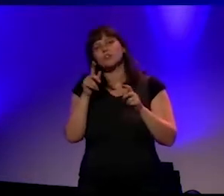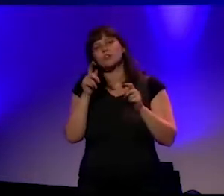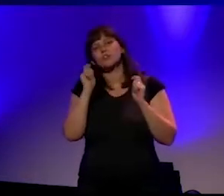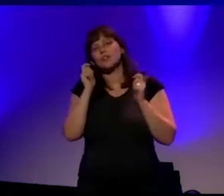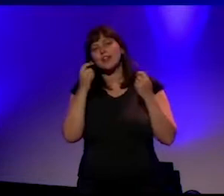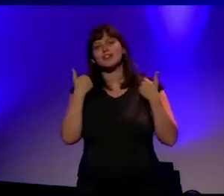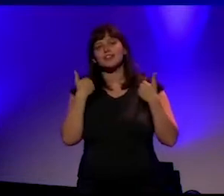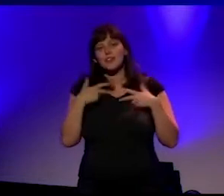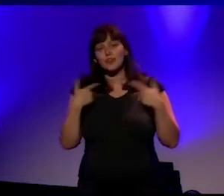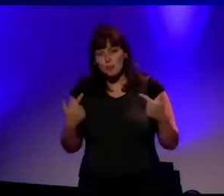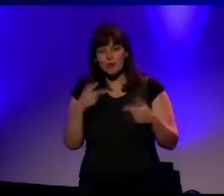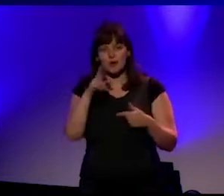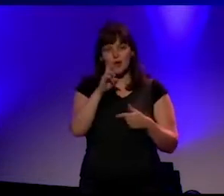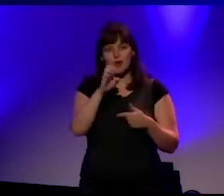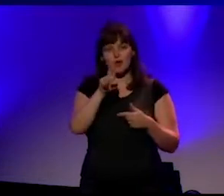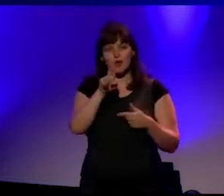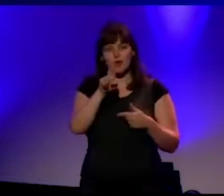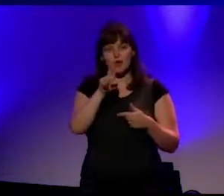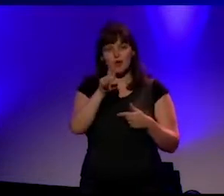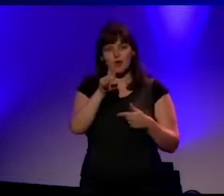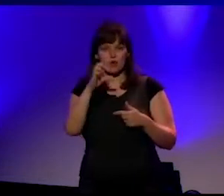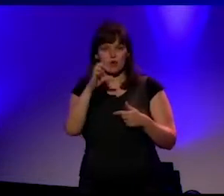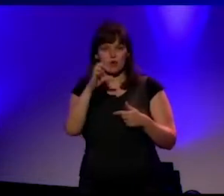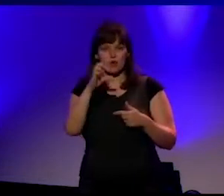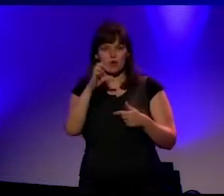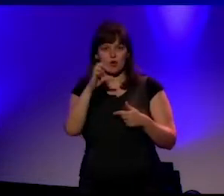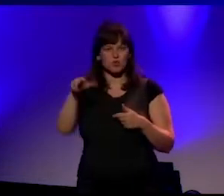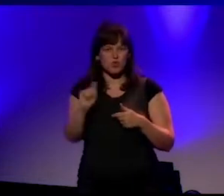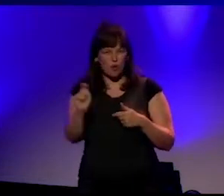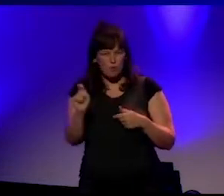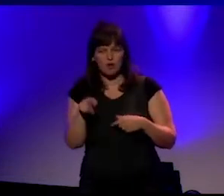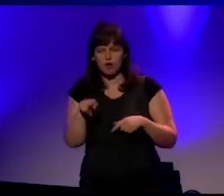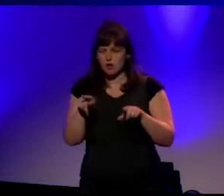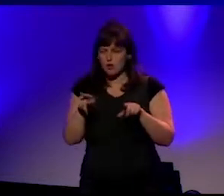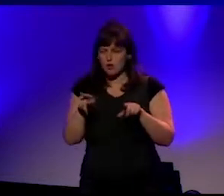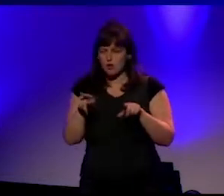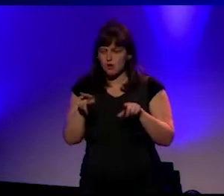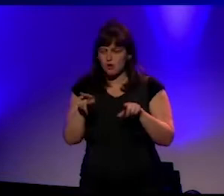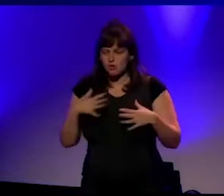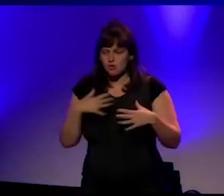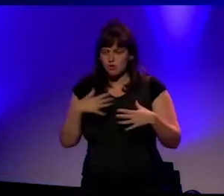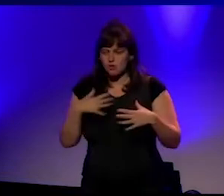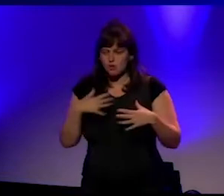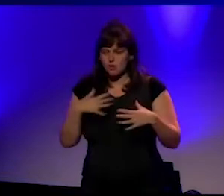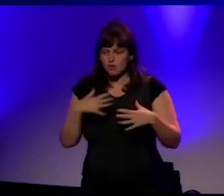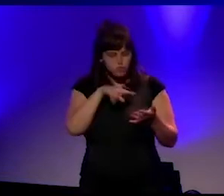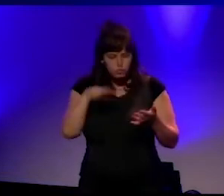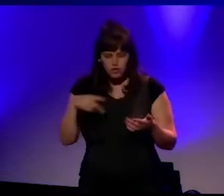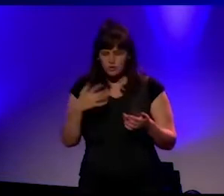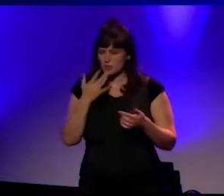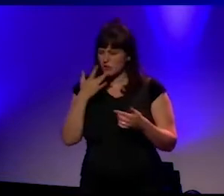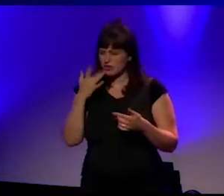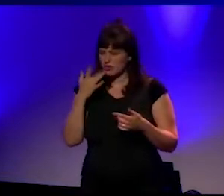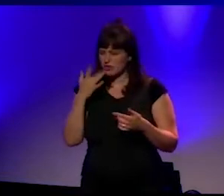was ook ik diep geraakt. En ik dat we met z'n allen nog altijd op weg zijn om ook maar iets te kunnen begrijpen van het leed en van de pijn